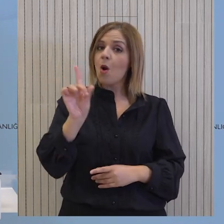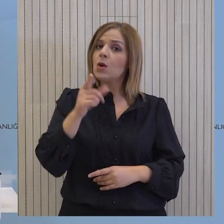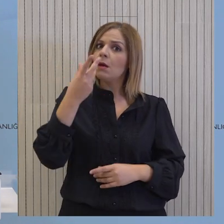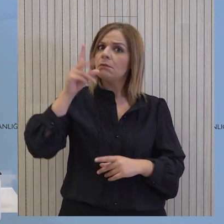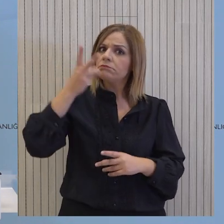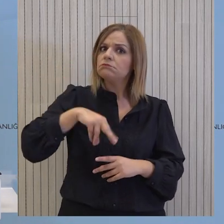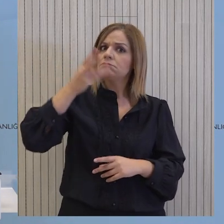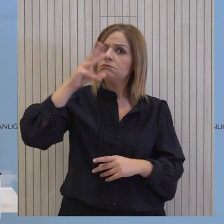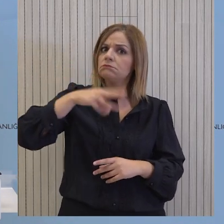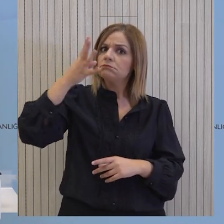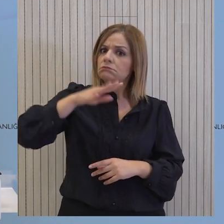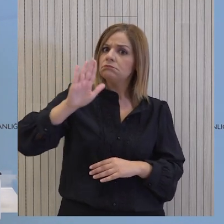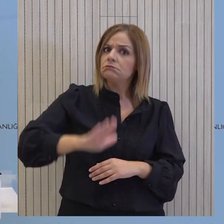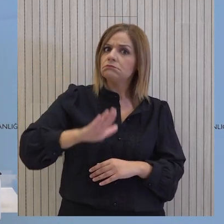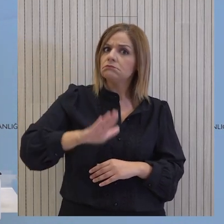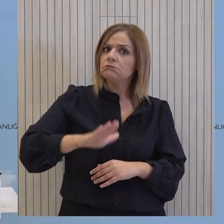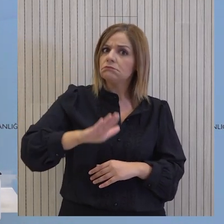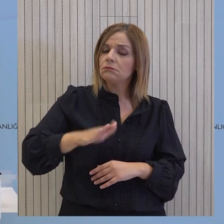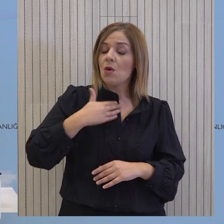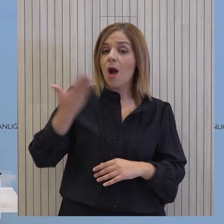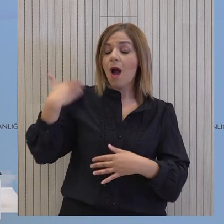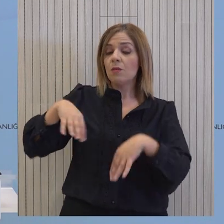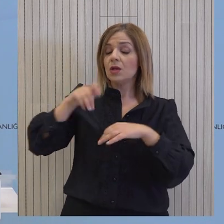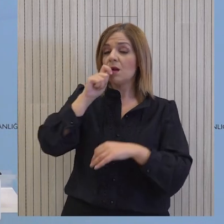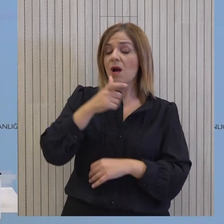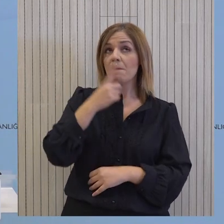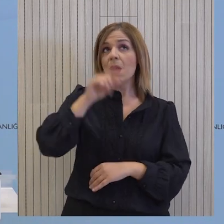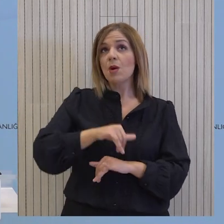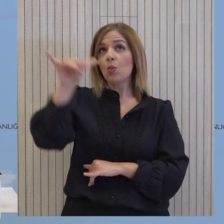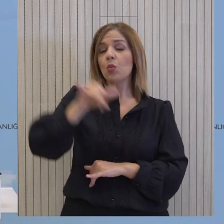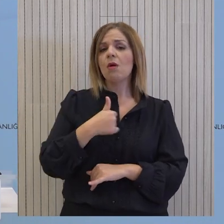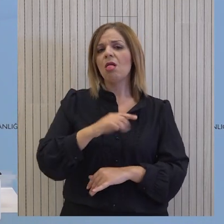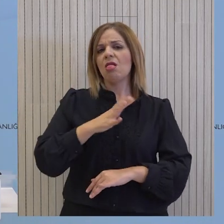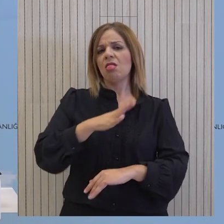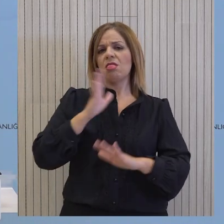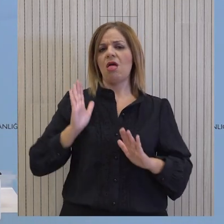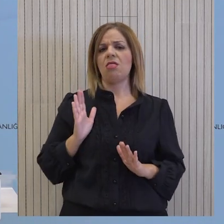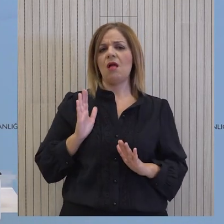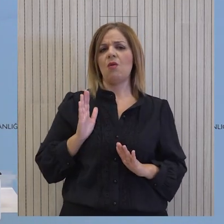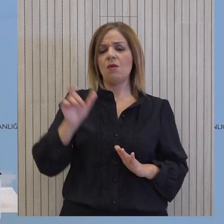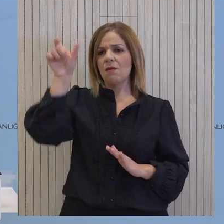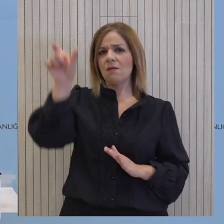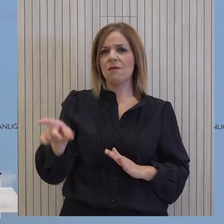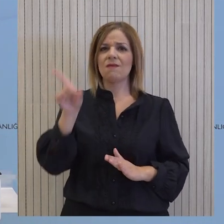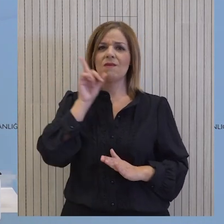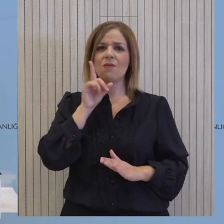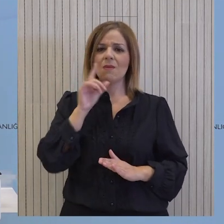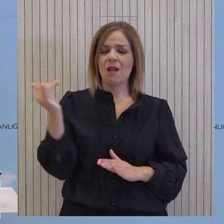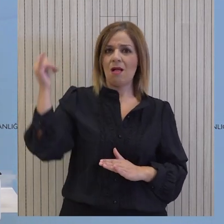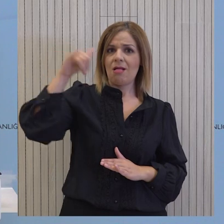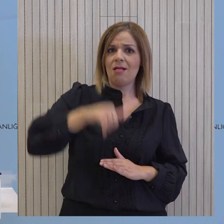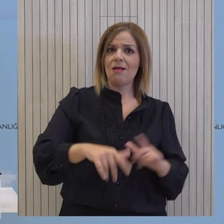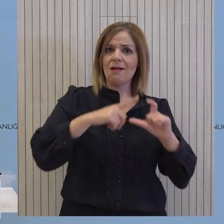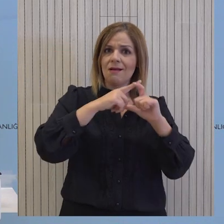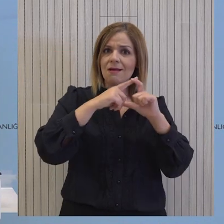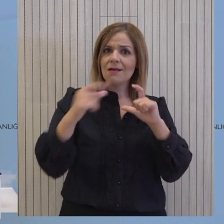κάτι το οποίο και εμείς είχαμε μεταφέρει από την πρώτη στιγμή στο Γενικό Γραμματέα. Δηλαδή οι επισκέψεις της κυρίας Ολκίν να